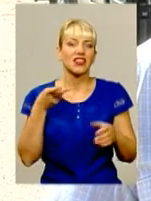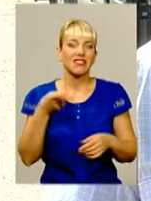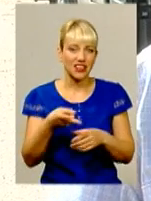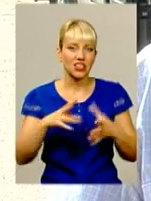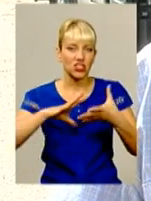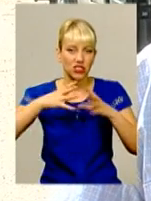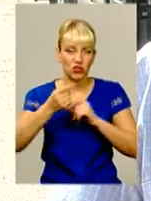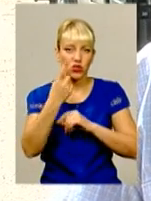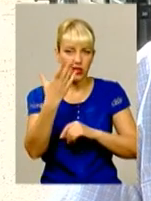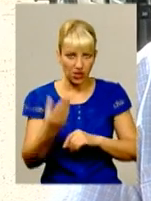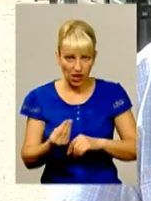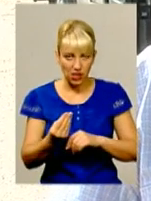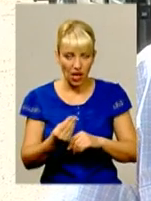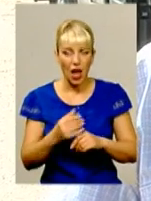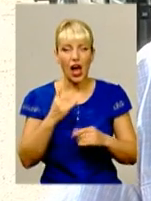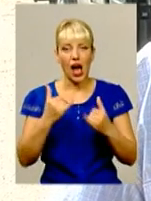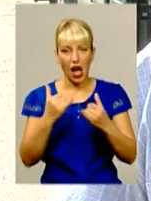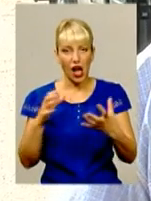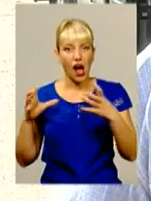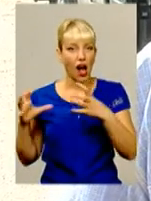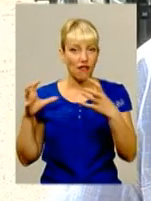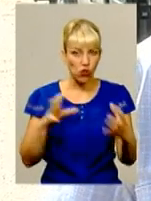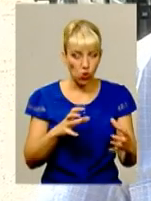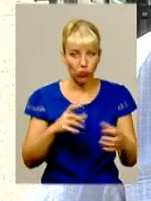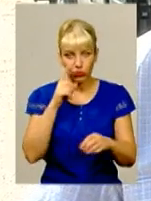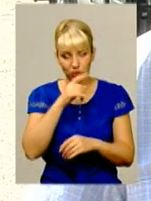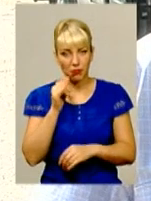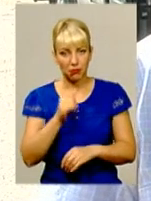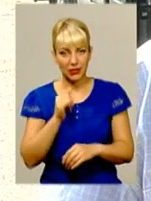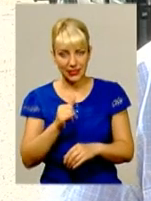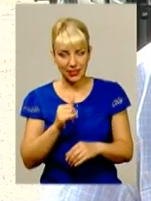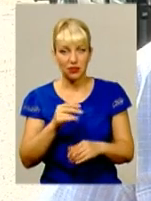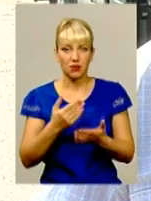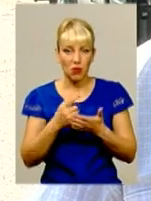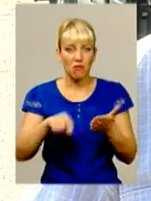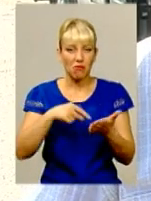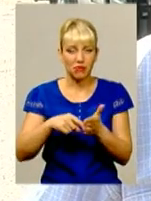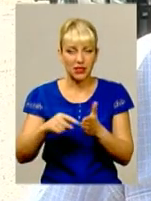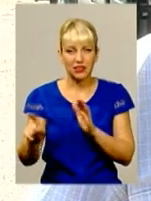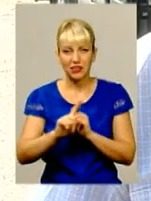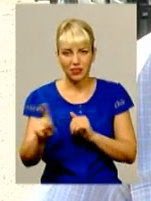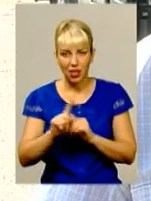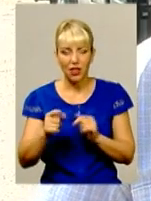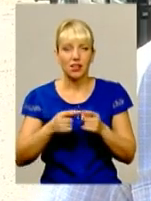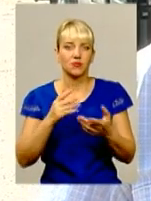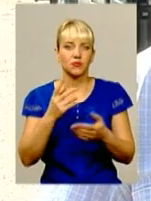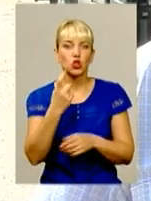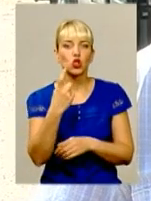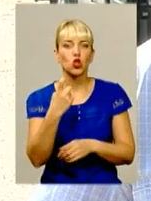гривень. На сьогоднішній великий габаритний автобус споживає по місту, середня заправка його на день